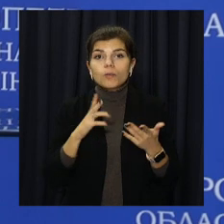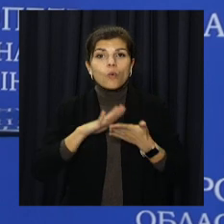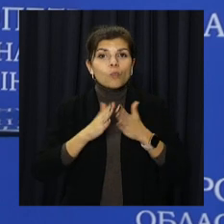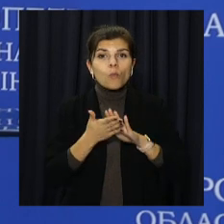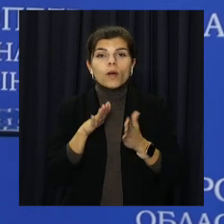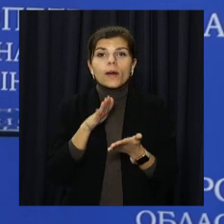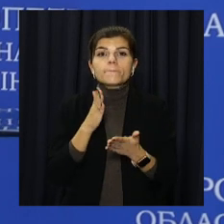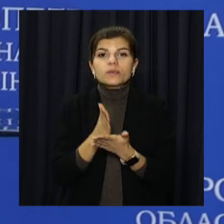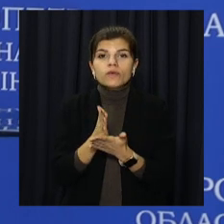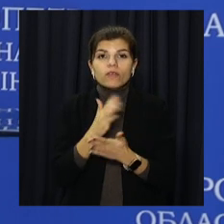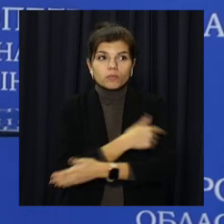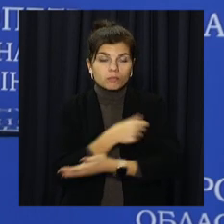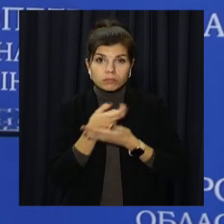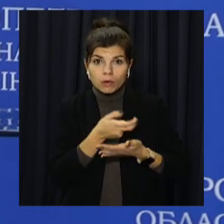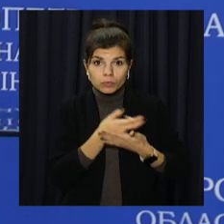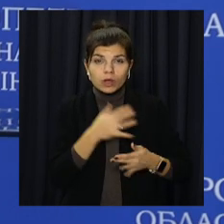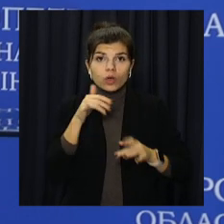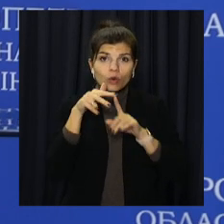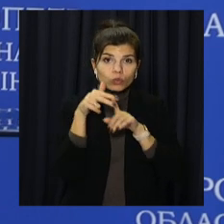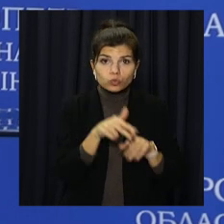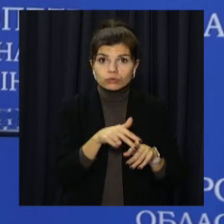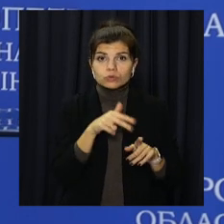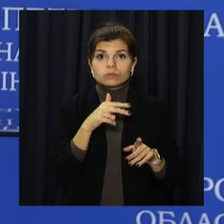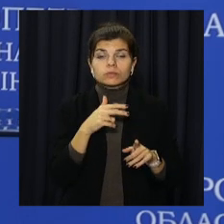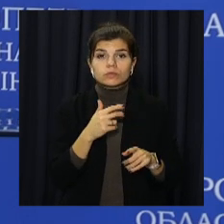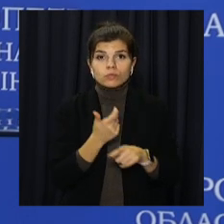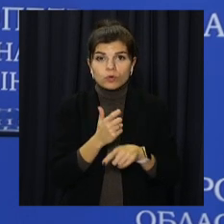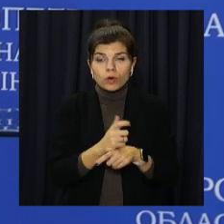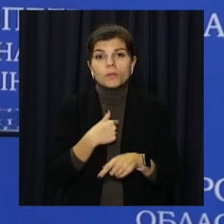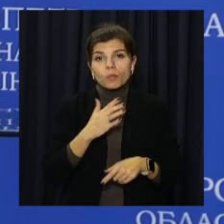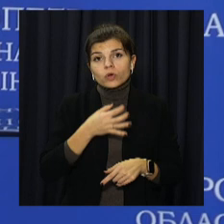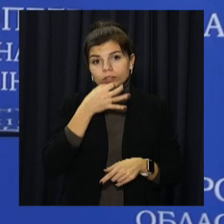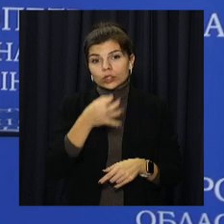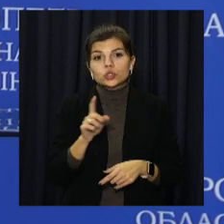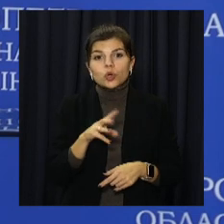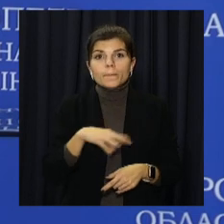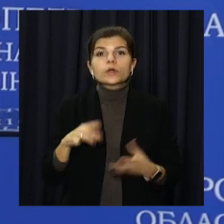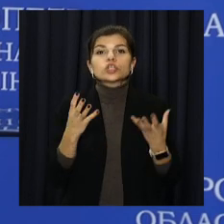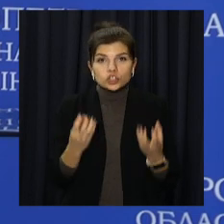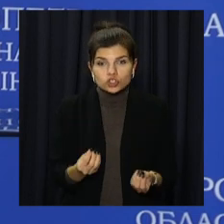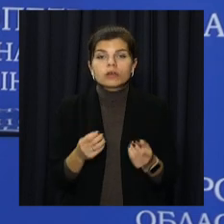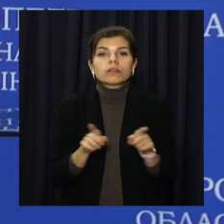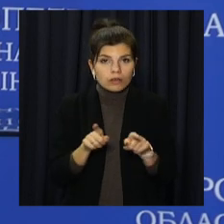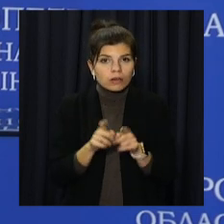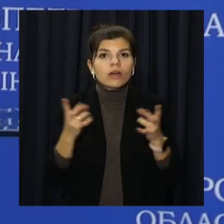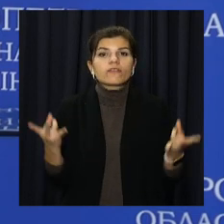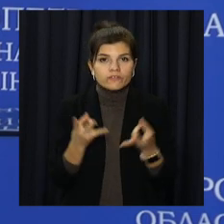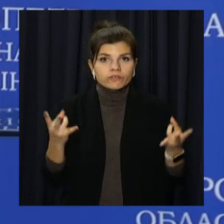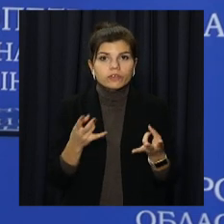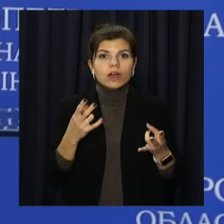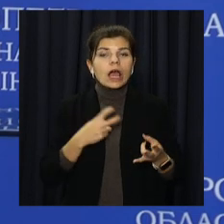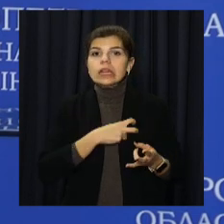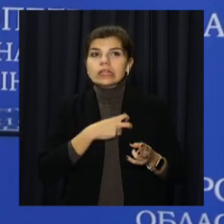перебування пацієнтів в стаціонарах і завантаженість ліжок, ми будемо казати, що ми ще перебуваємо у зоні не